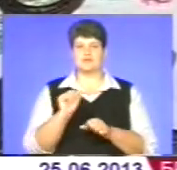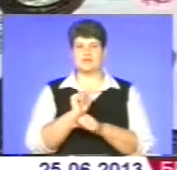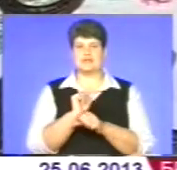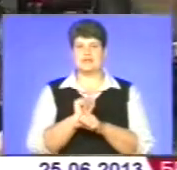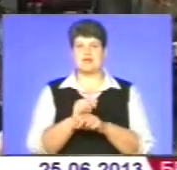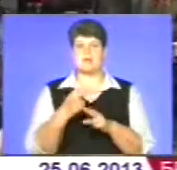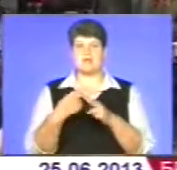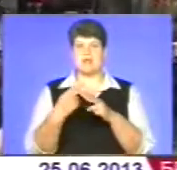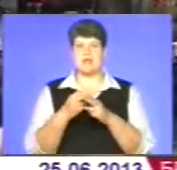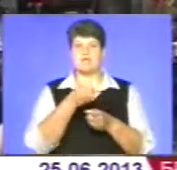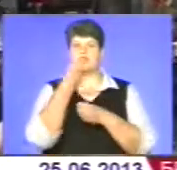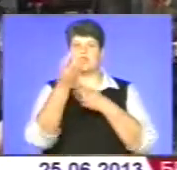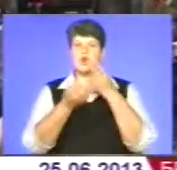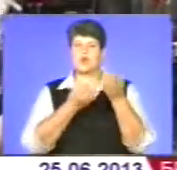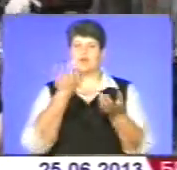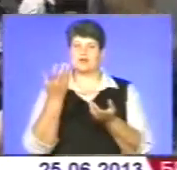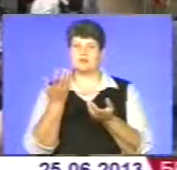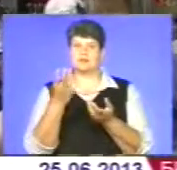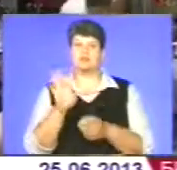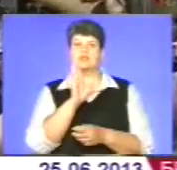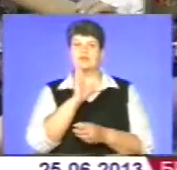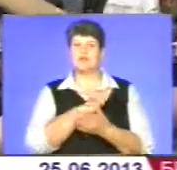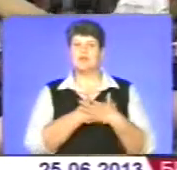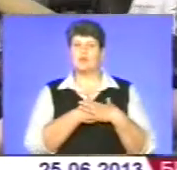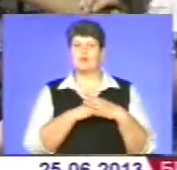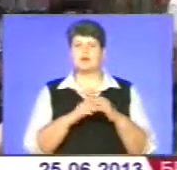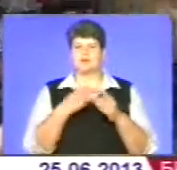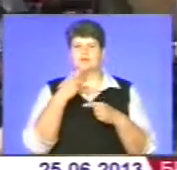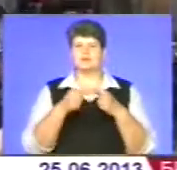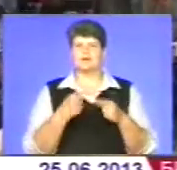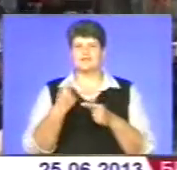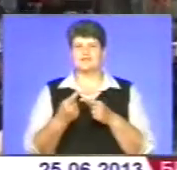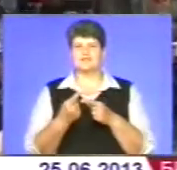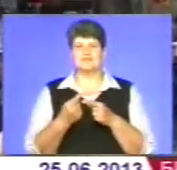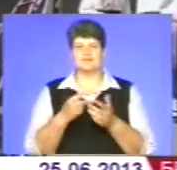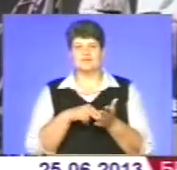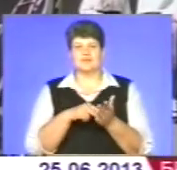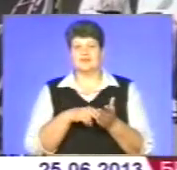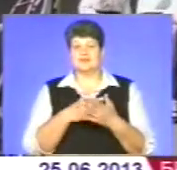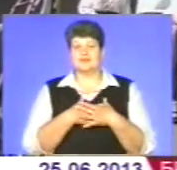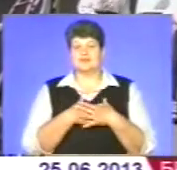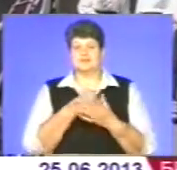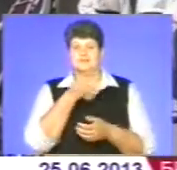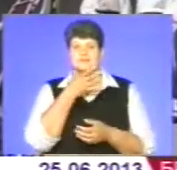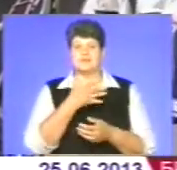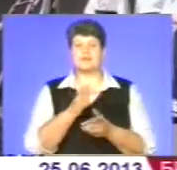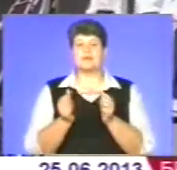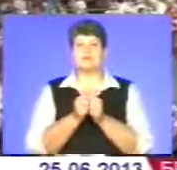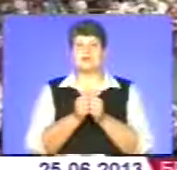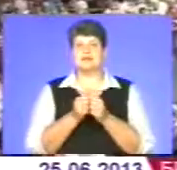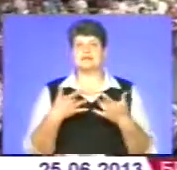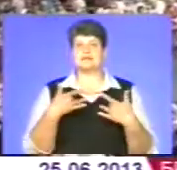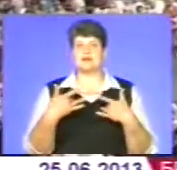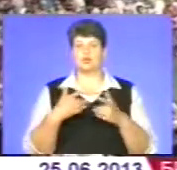троянд. Вишенки люблять більш традиційні, але вони коли бачать металеві, то теж не встаються. Неподалік від сцени готуються до